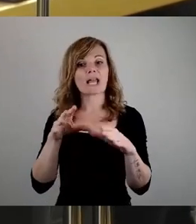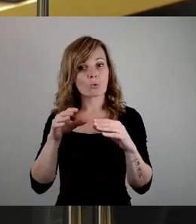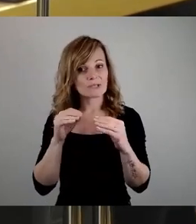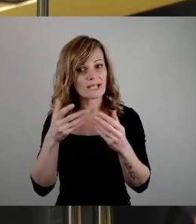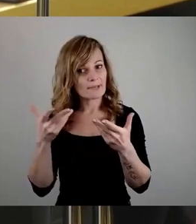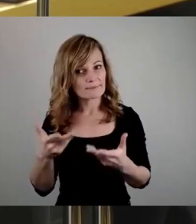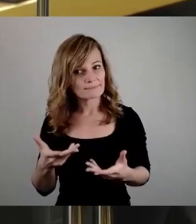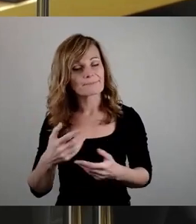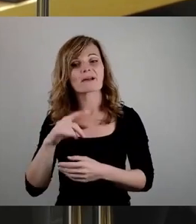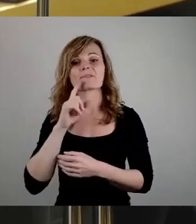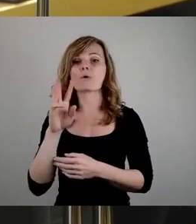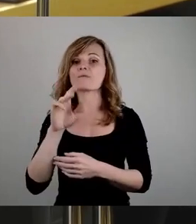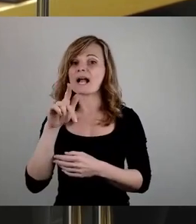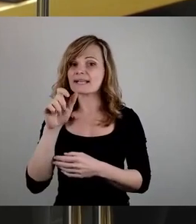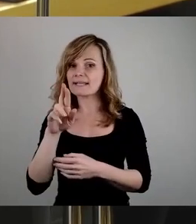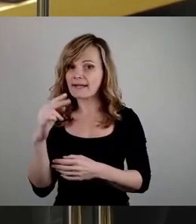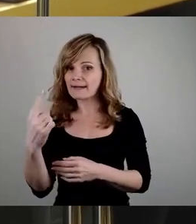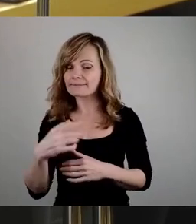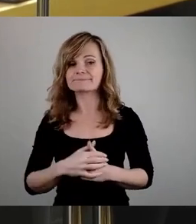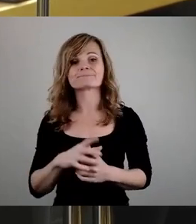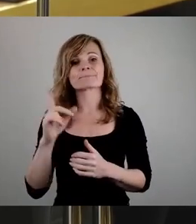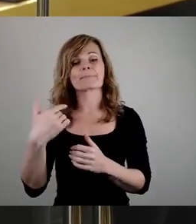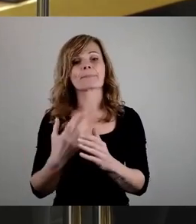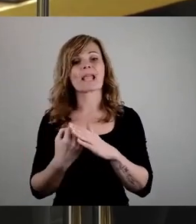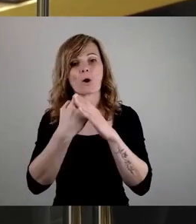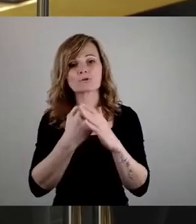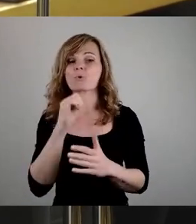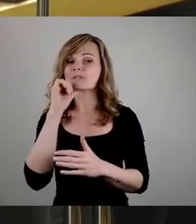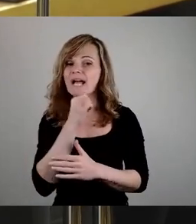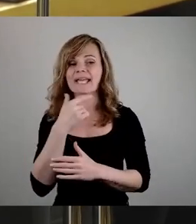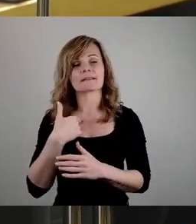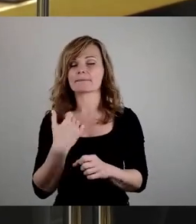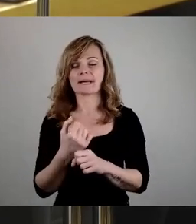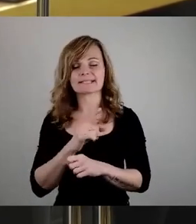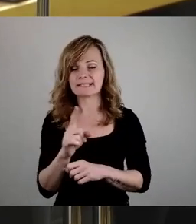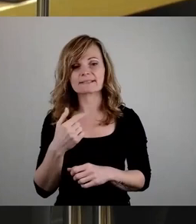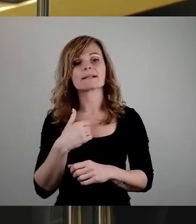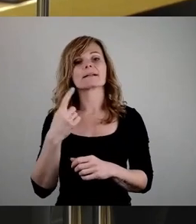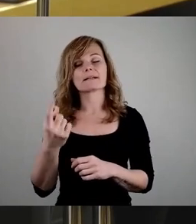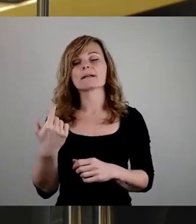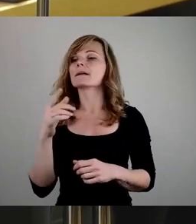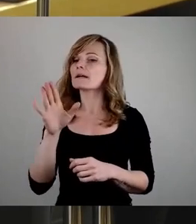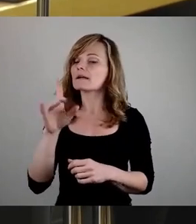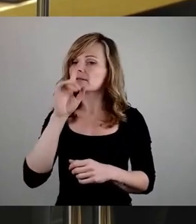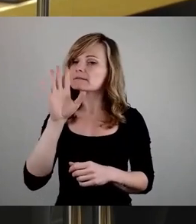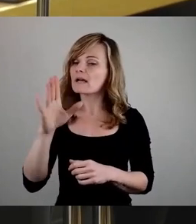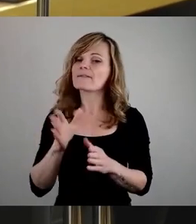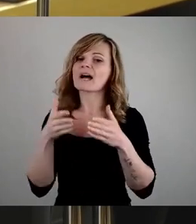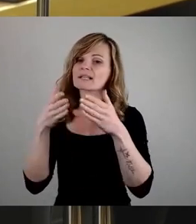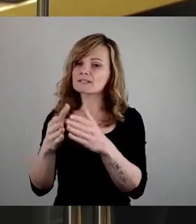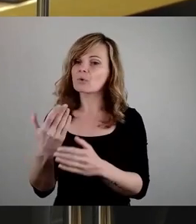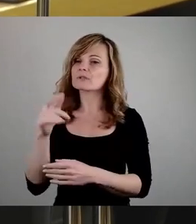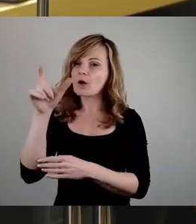Frau Walter, dann nehme ich jetzt mit dem Ausdruck, nein, tue ich nicht. Wenn ich Sie und Ihre Fraktion als Nazi